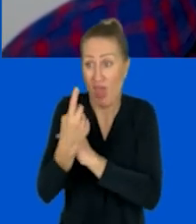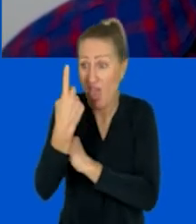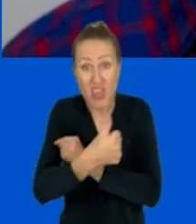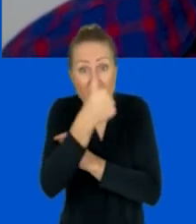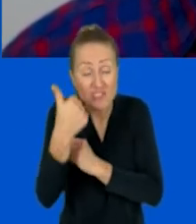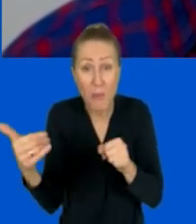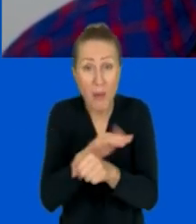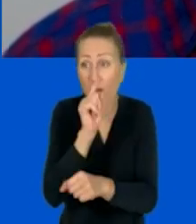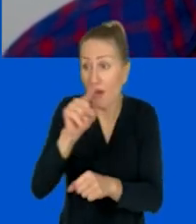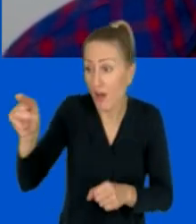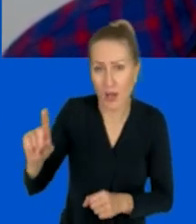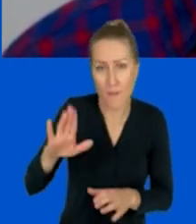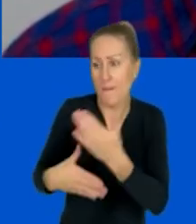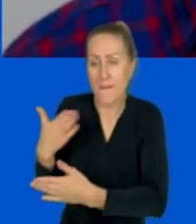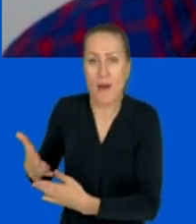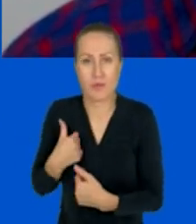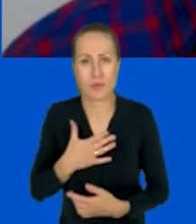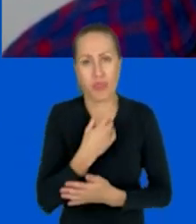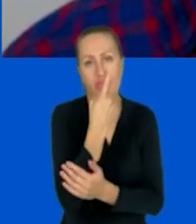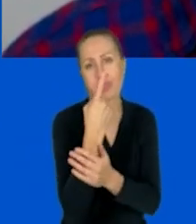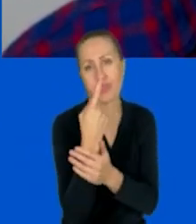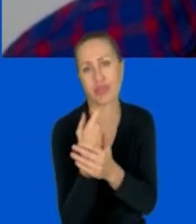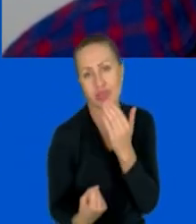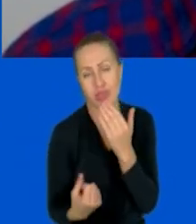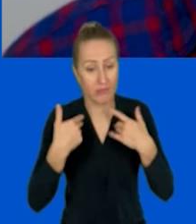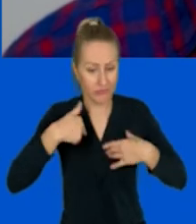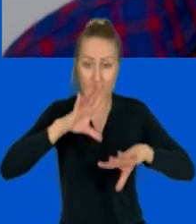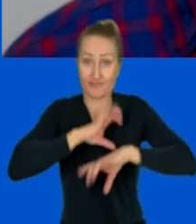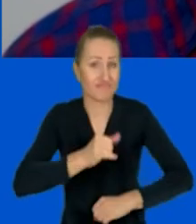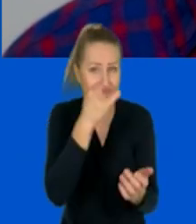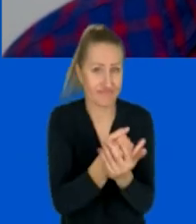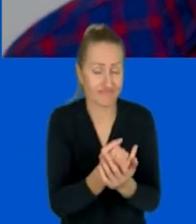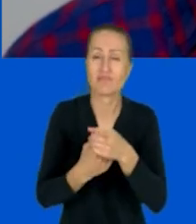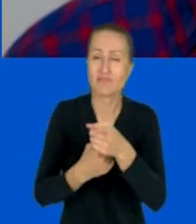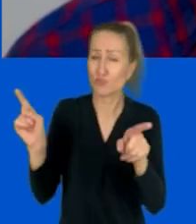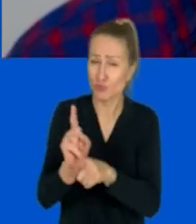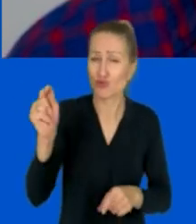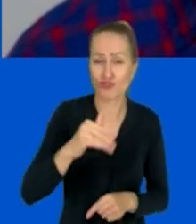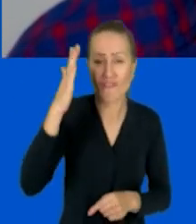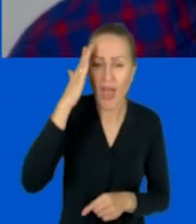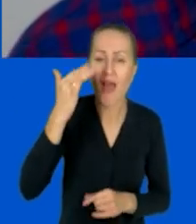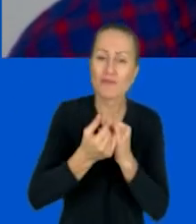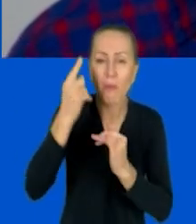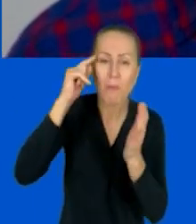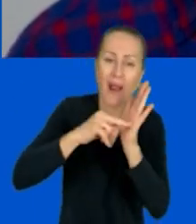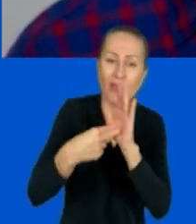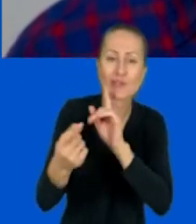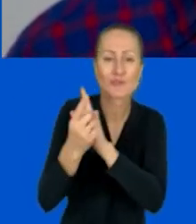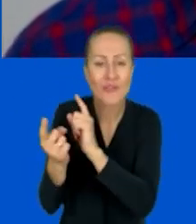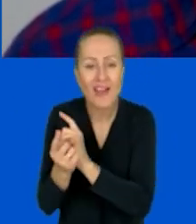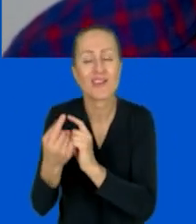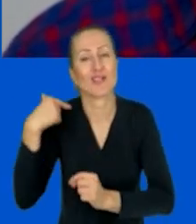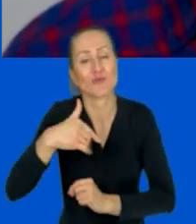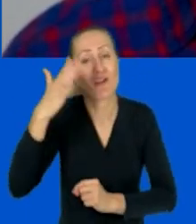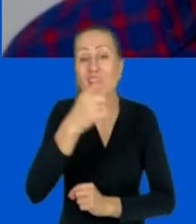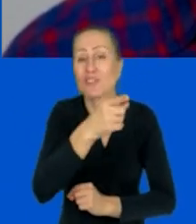zaangażowana, bo po prostu mój organizm tego nie wytrzyma. W związku z tym, to też trzeba brać pod uwagę, jak planujemy spotkania. Musimy wiedzieć, czy nasi